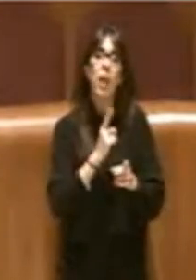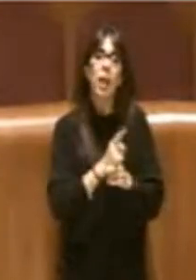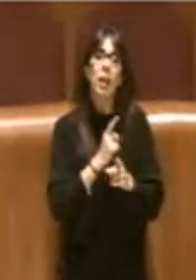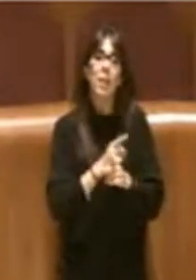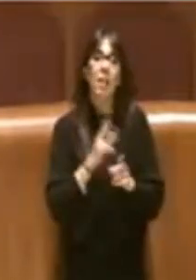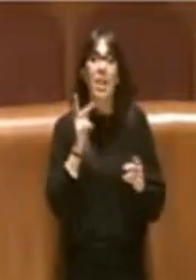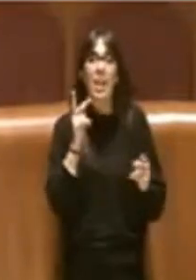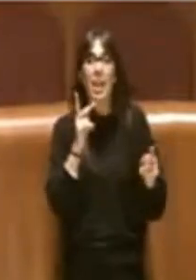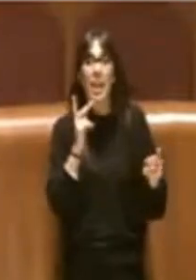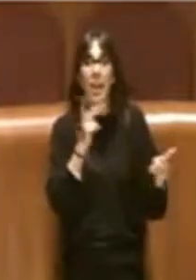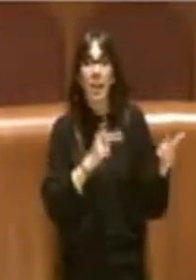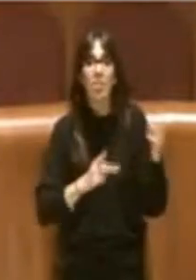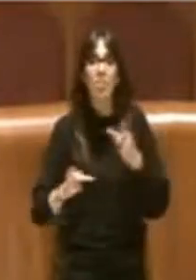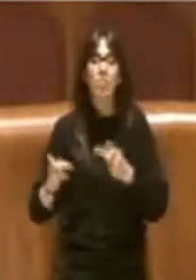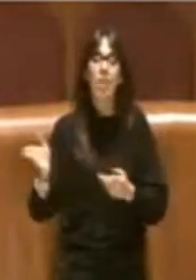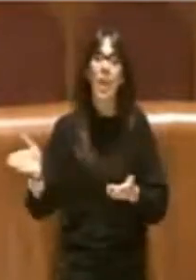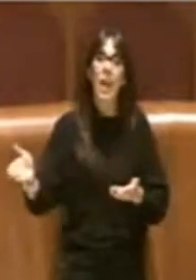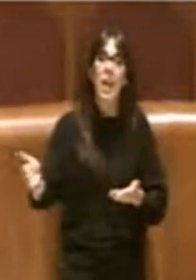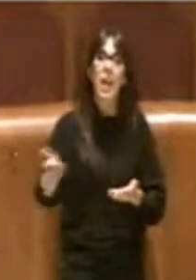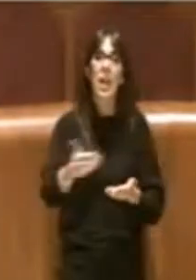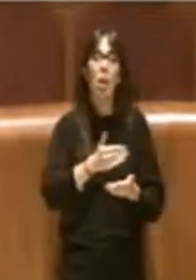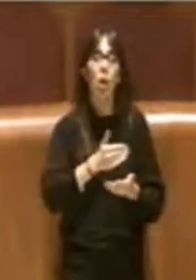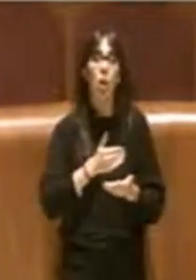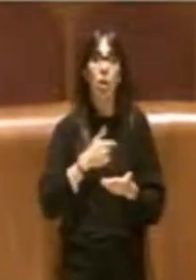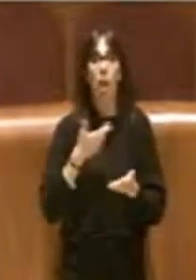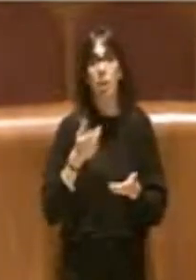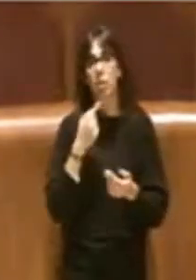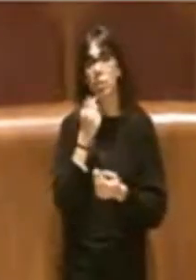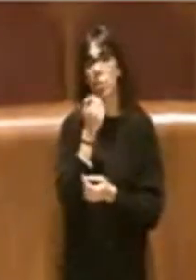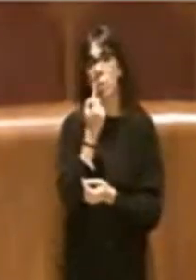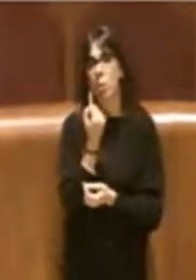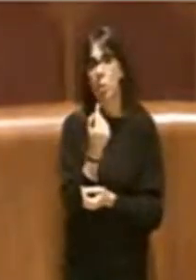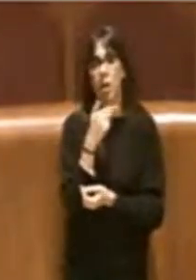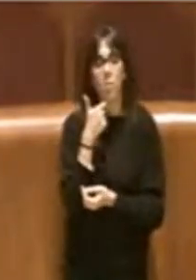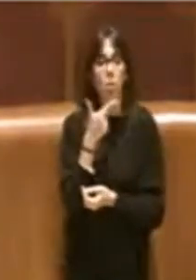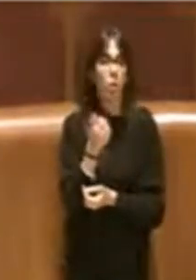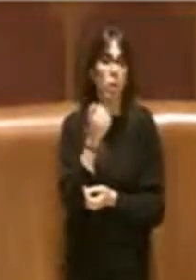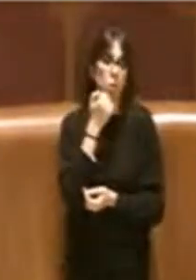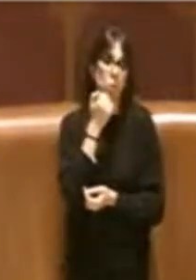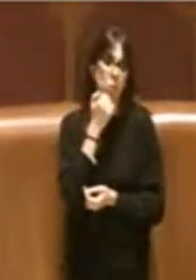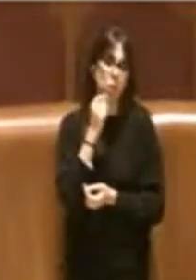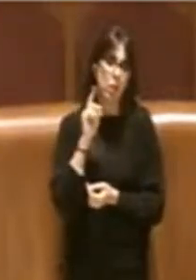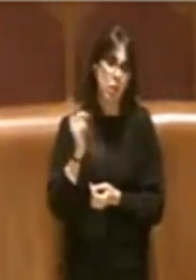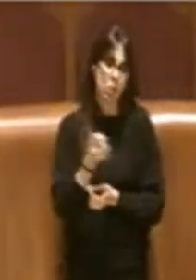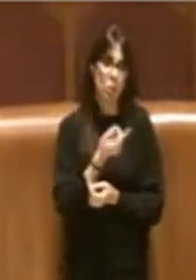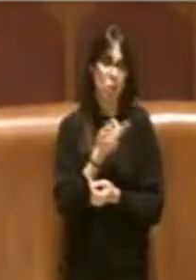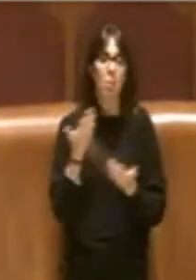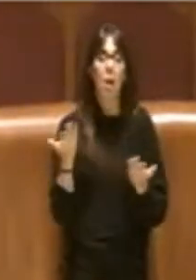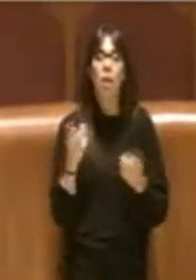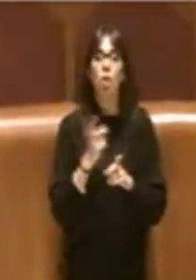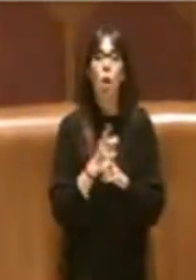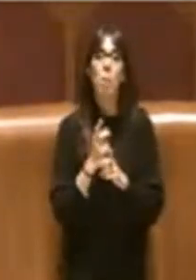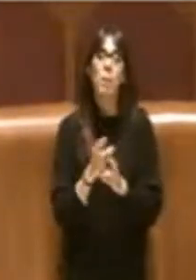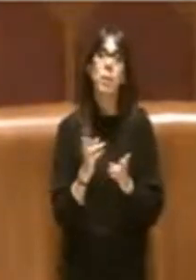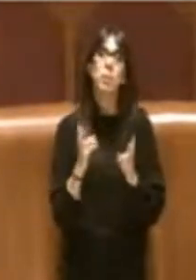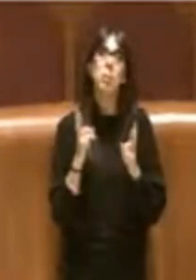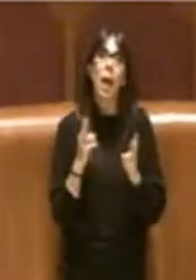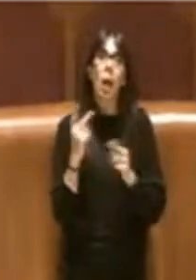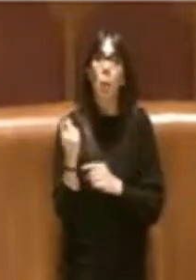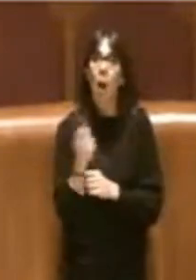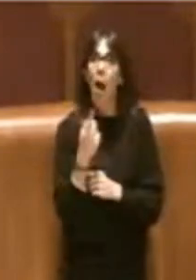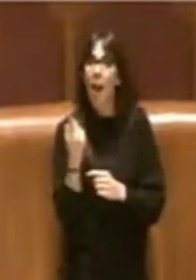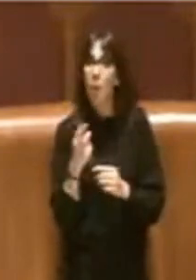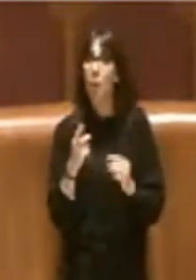ricognizione. Adesso dico una cosa brutta, mi scuseranno tutti quanti, ma ci dobbiamo augurare che qualche avente diritto